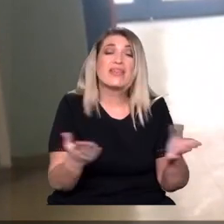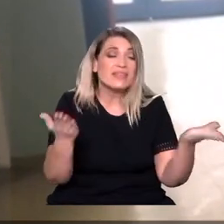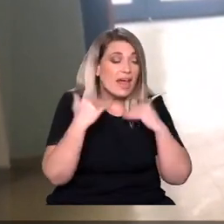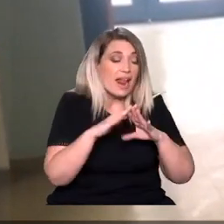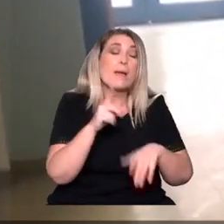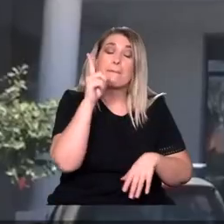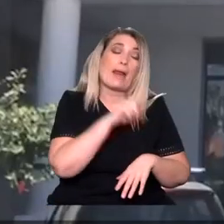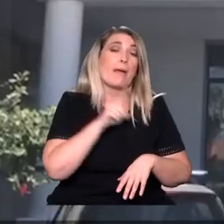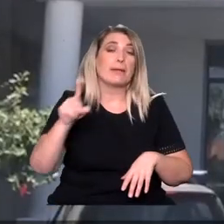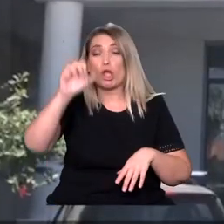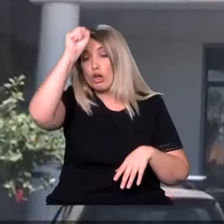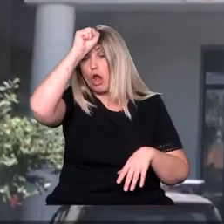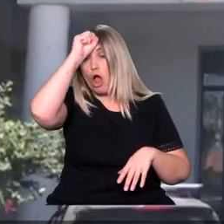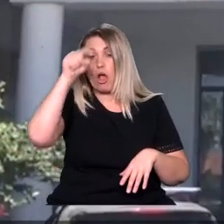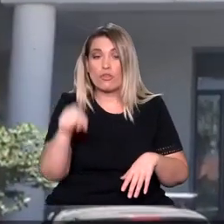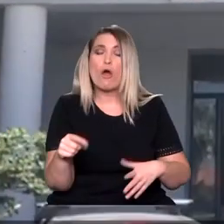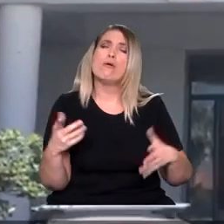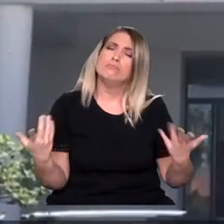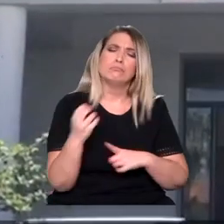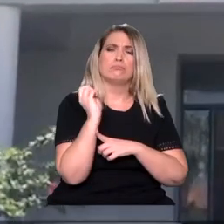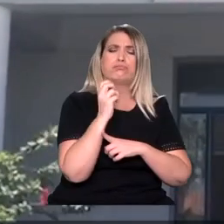στο αεροδρόμιο με τον ασθενοφόρο, ο πεθαρός μου συγχωρεμένος ήταν μέσα.